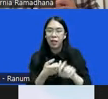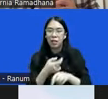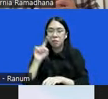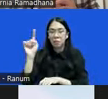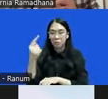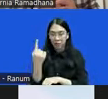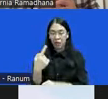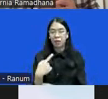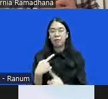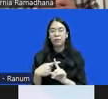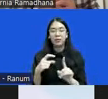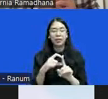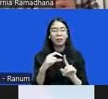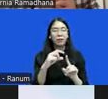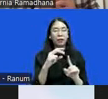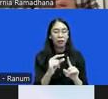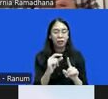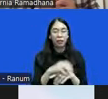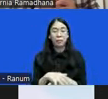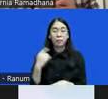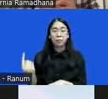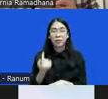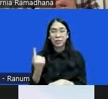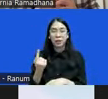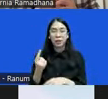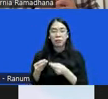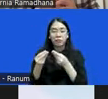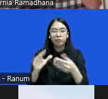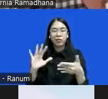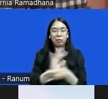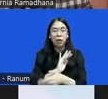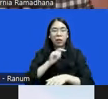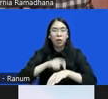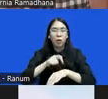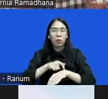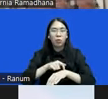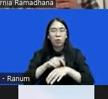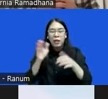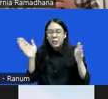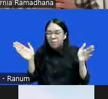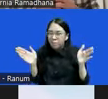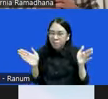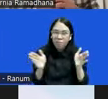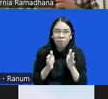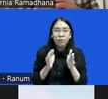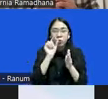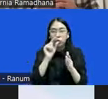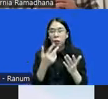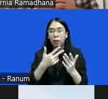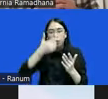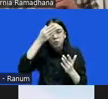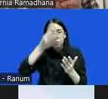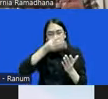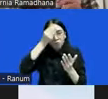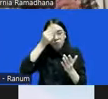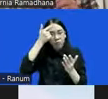juga DPR. Kita hanya diberikan kesempatan waktu yang amat sangat singkat untuk mempelajari undang-undang